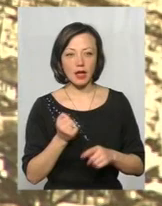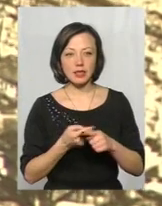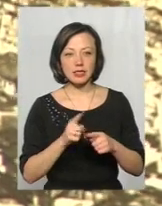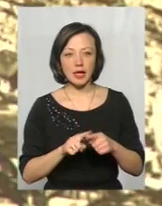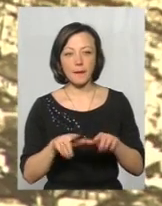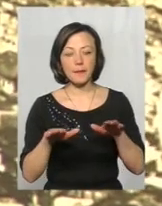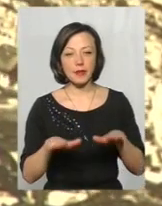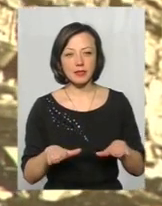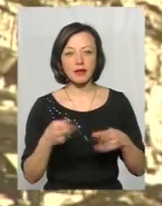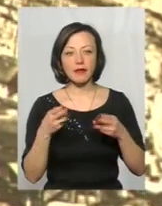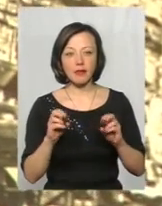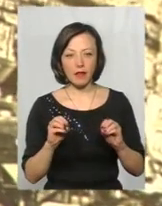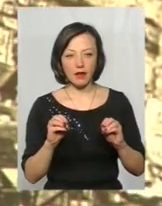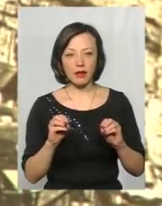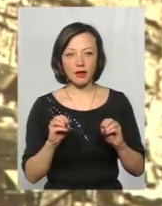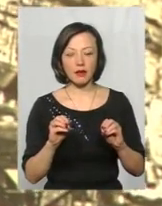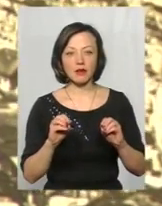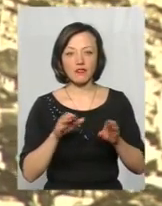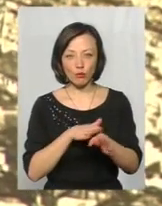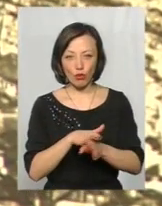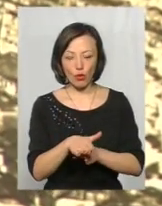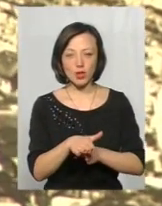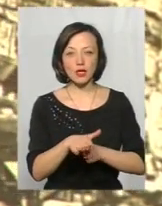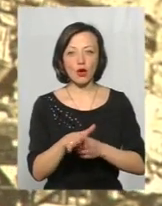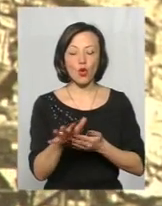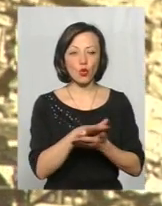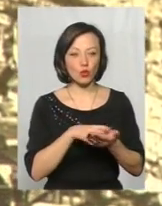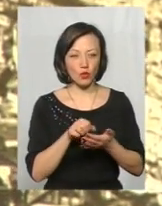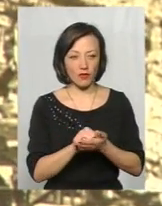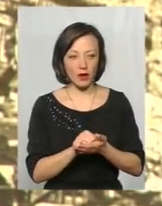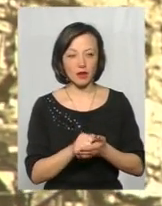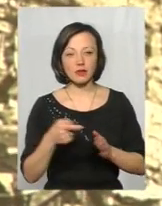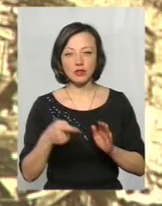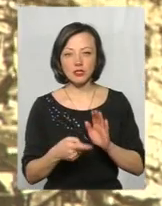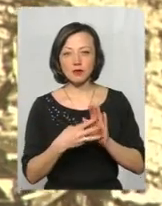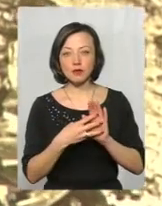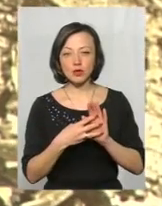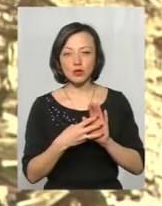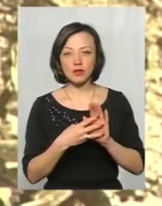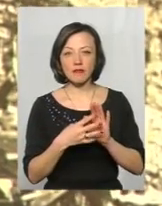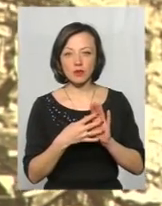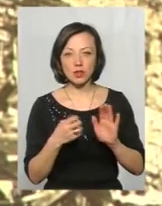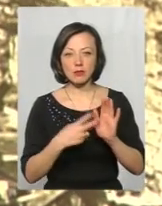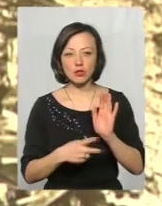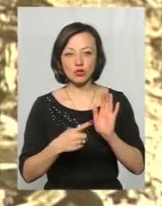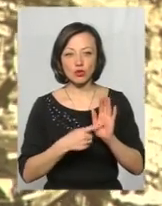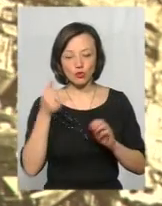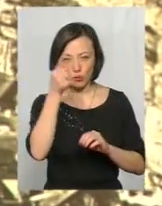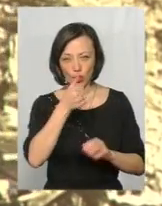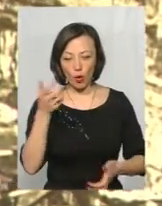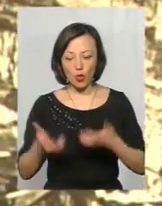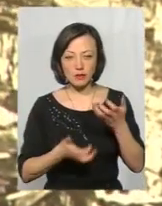місце, де сталося руйнування. Десь в 1876 році її розібрали повністю для